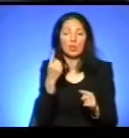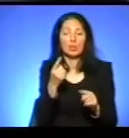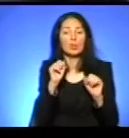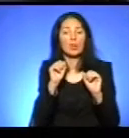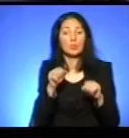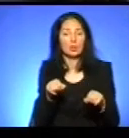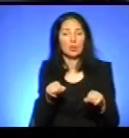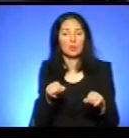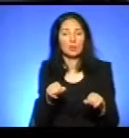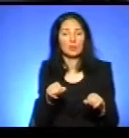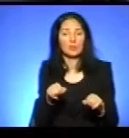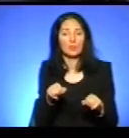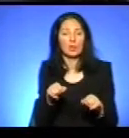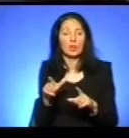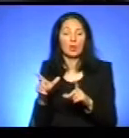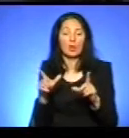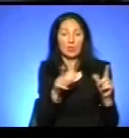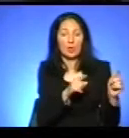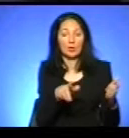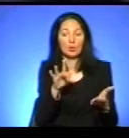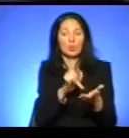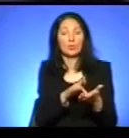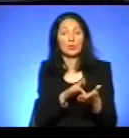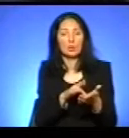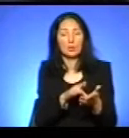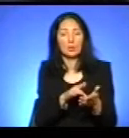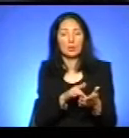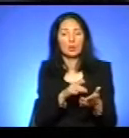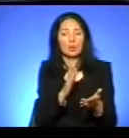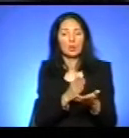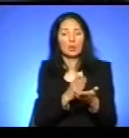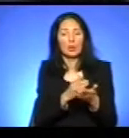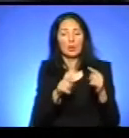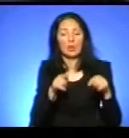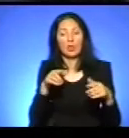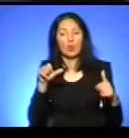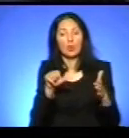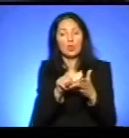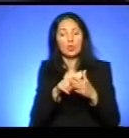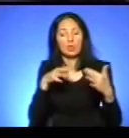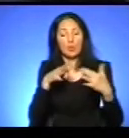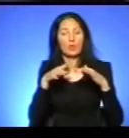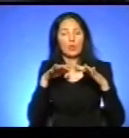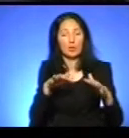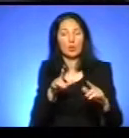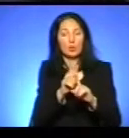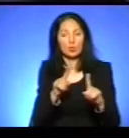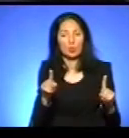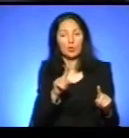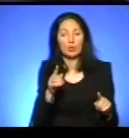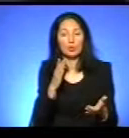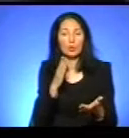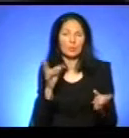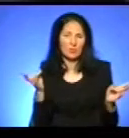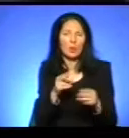можливість в них, взагалі, добратися до місця призначення, тим більше деякі учасники бойових дій, особливо ті, що перебувають на